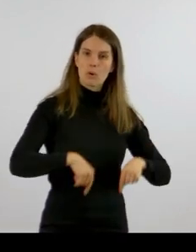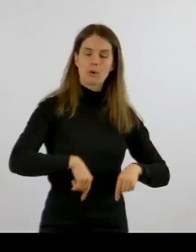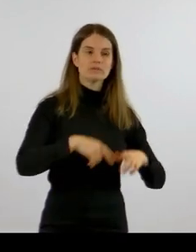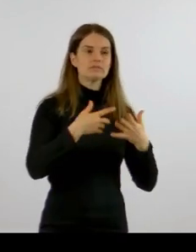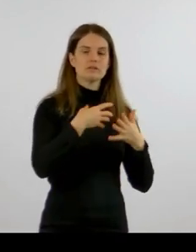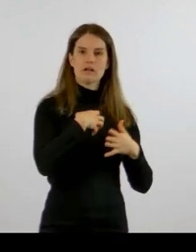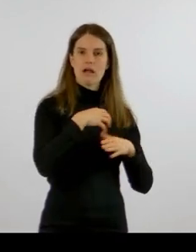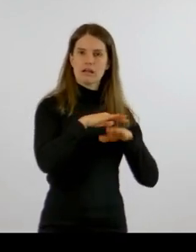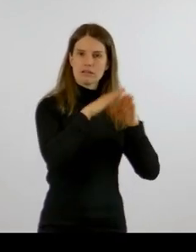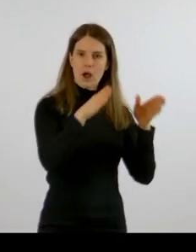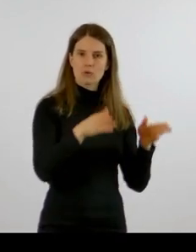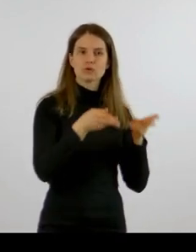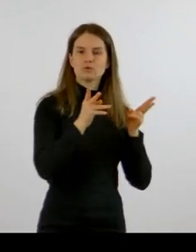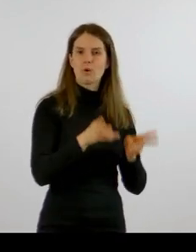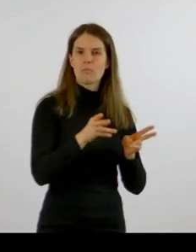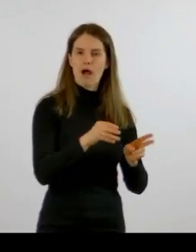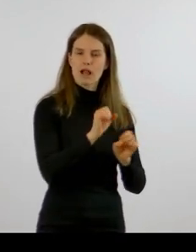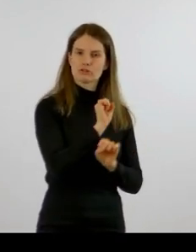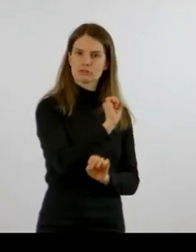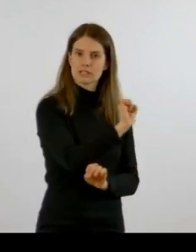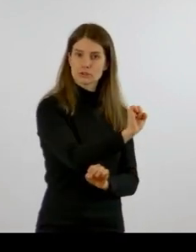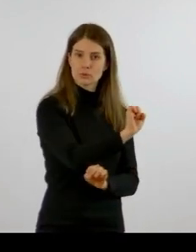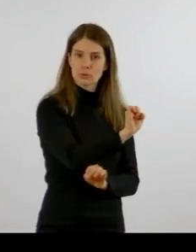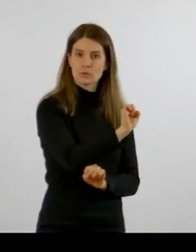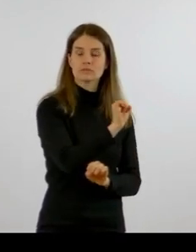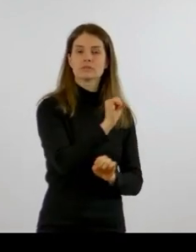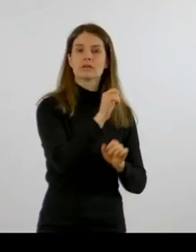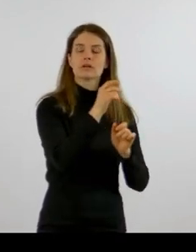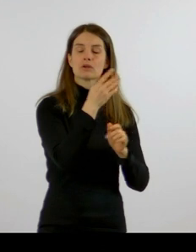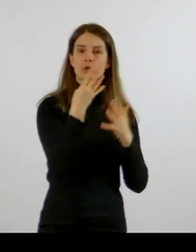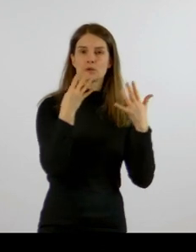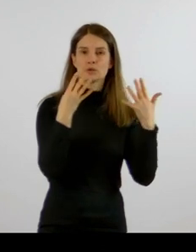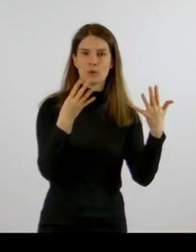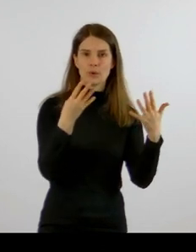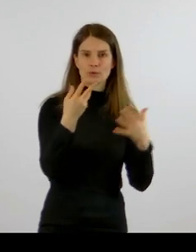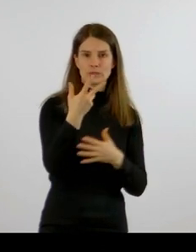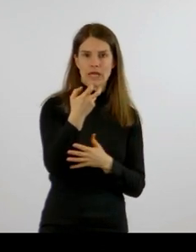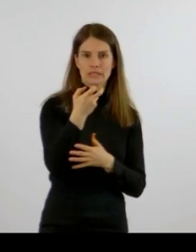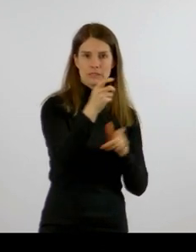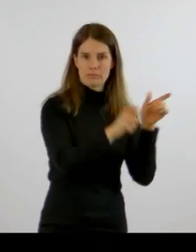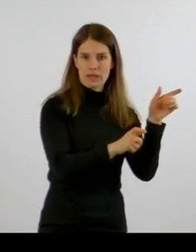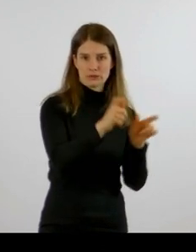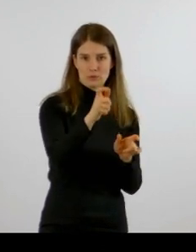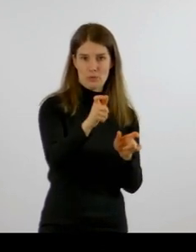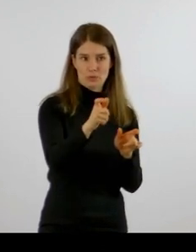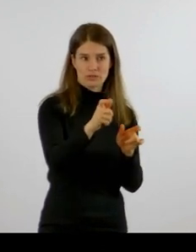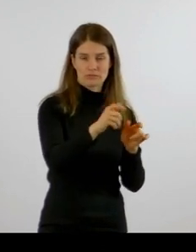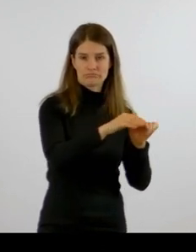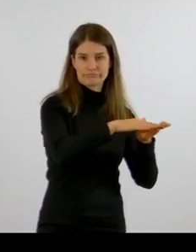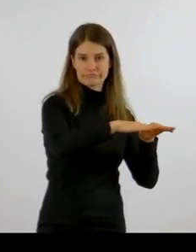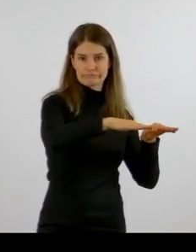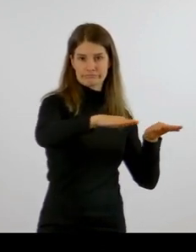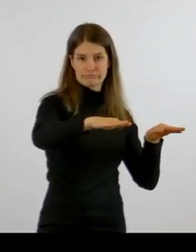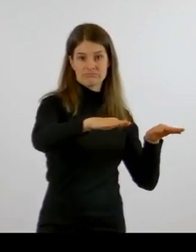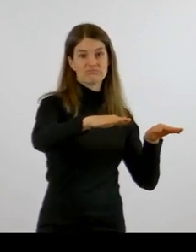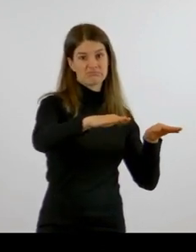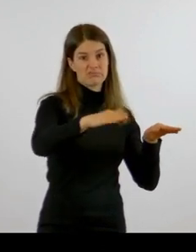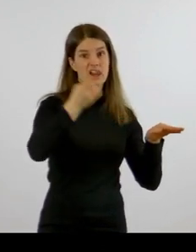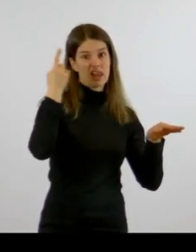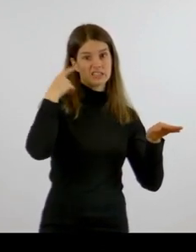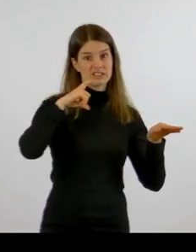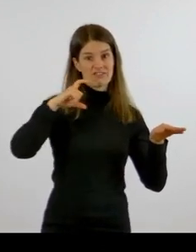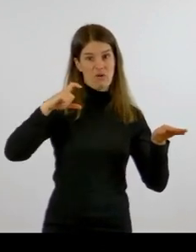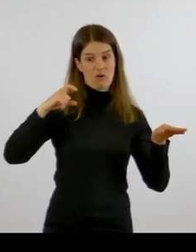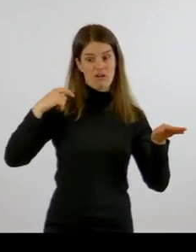den Krankenhäusern mit 39 Personen. Das ist ein weiterer Aufwuchs im Verhältnis zur letzten Woche